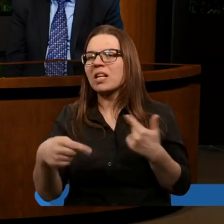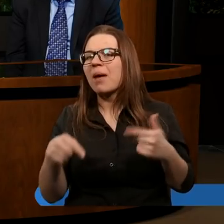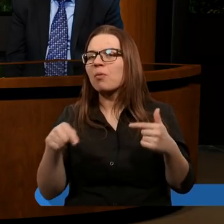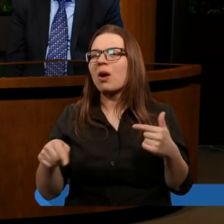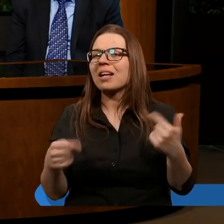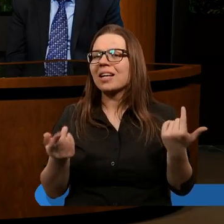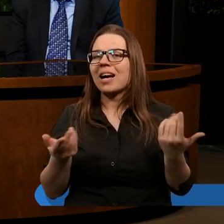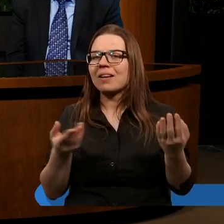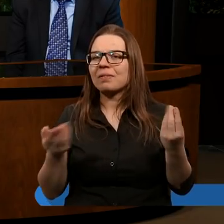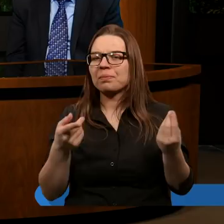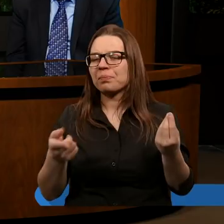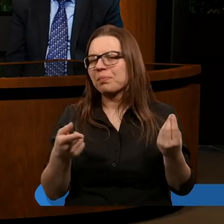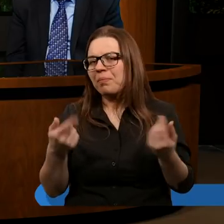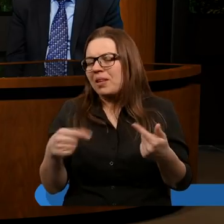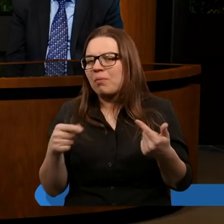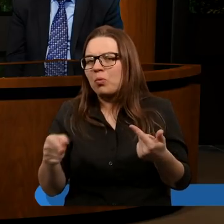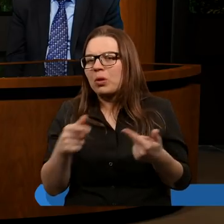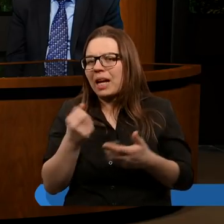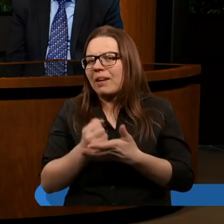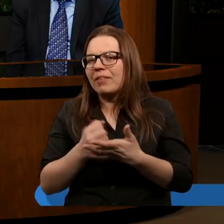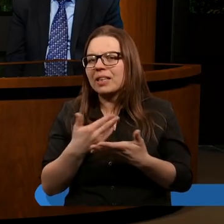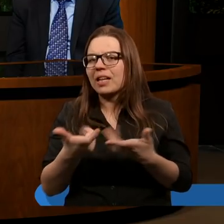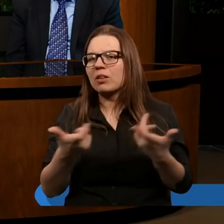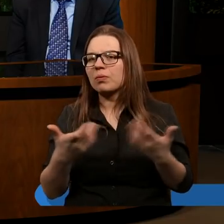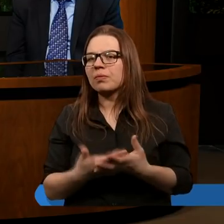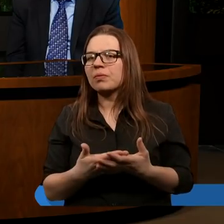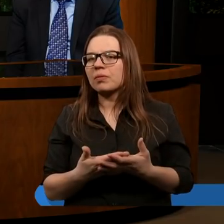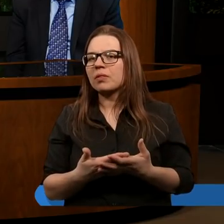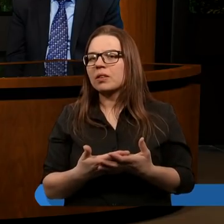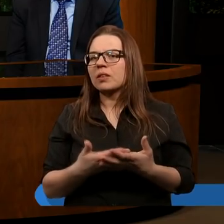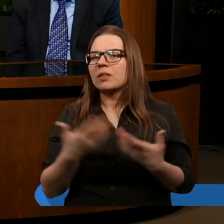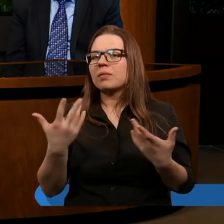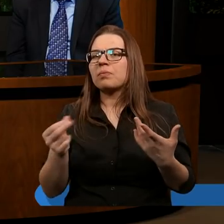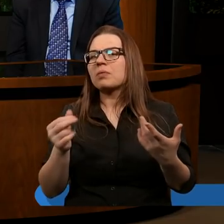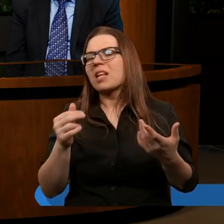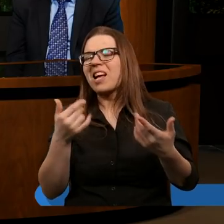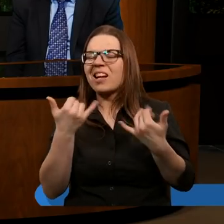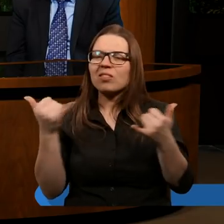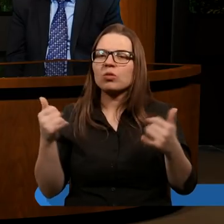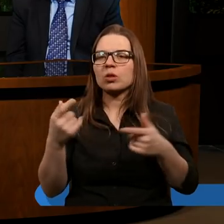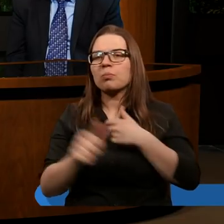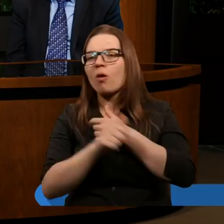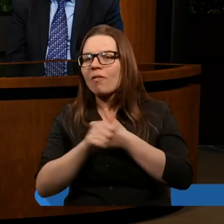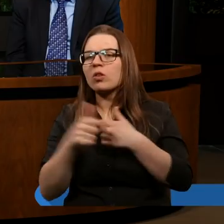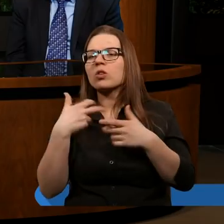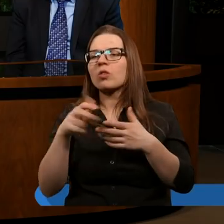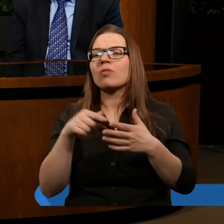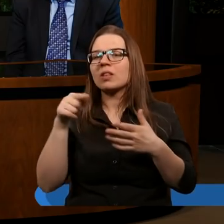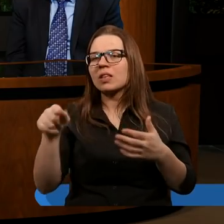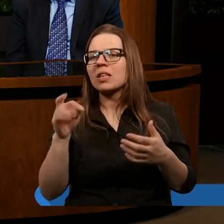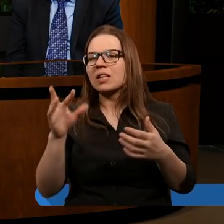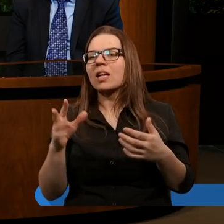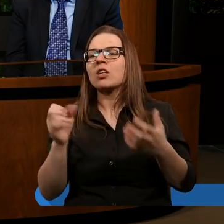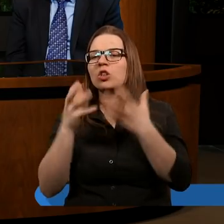ta to nie bo to zaćminie. Z niewytłumaczalnych powodów doszło do takiego